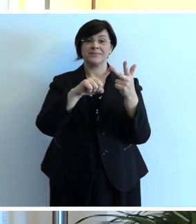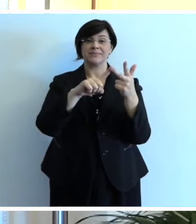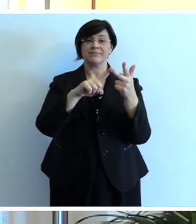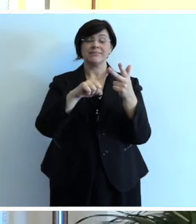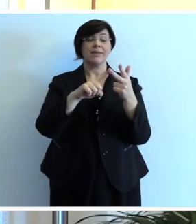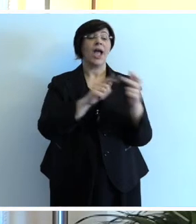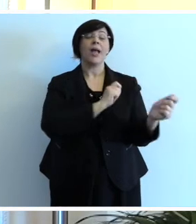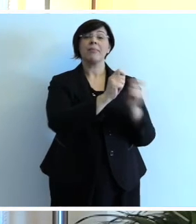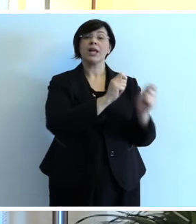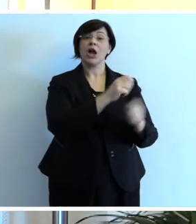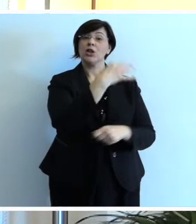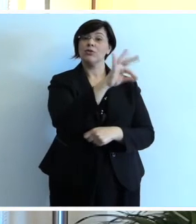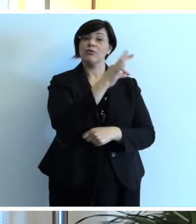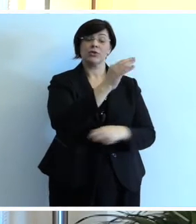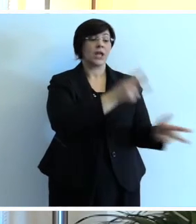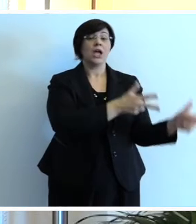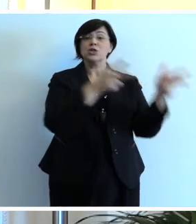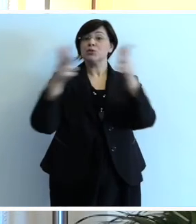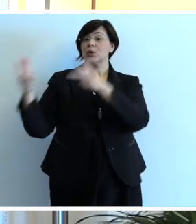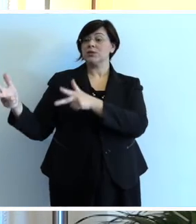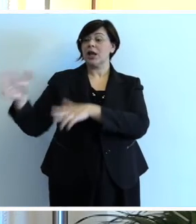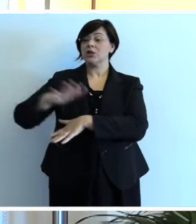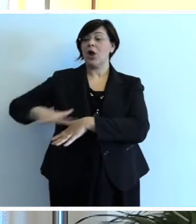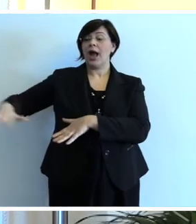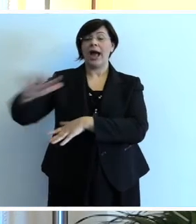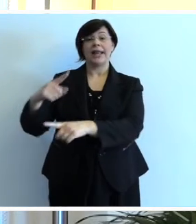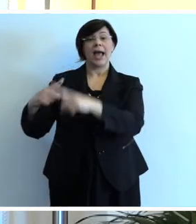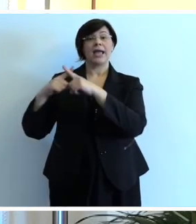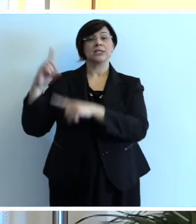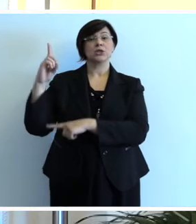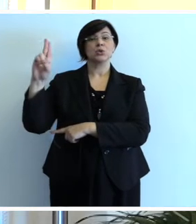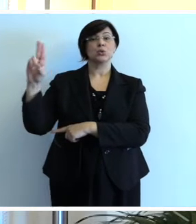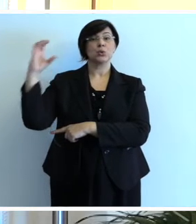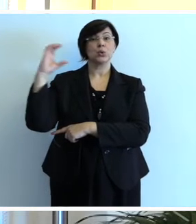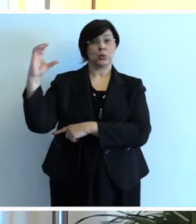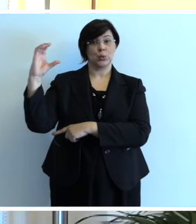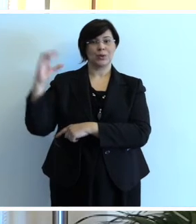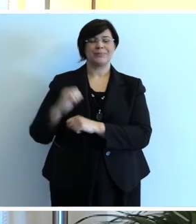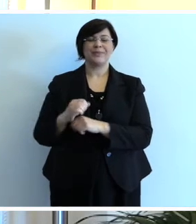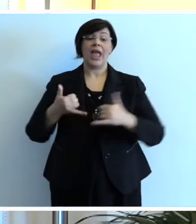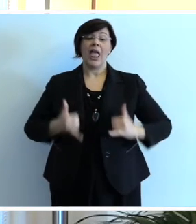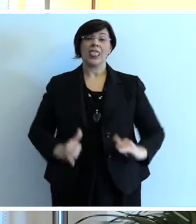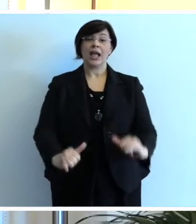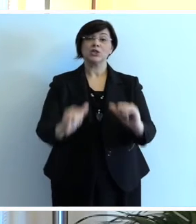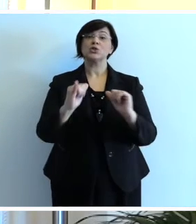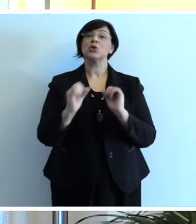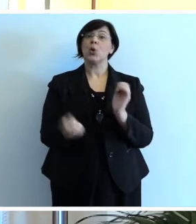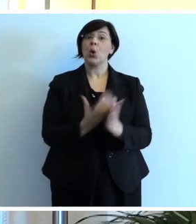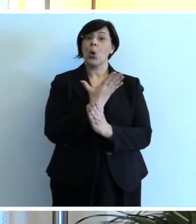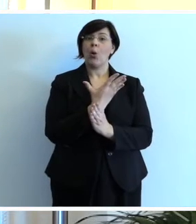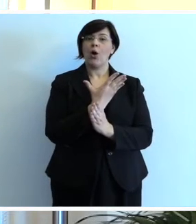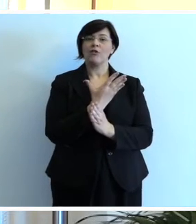della città. Sposteremo il mercato ortofrutticolo, che andrà nell'ex dunque in zona industriale. Nasceranno dei negozi